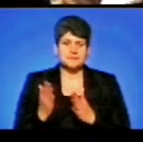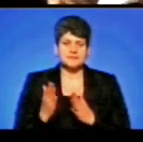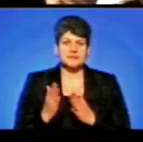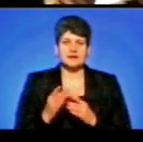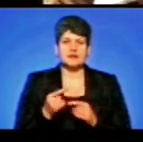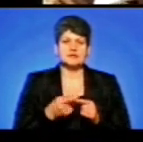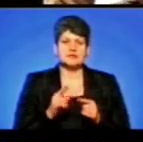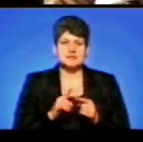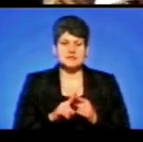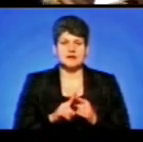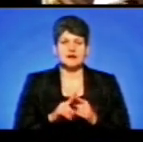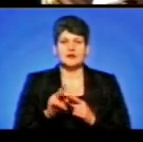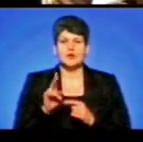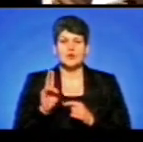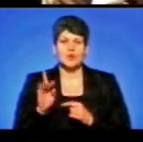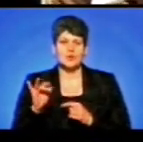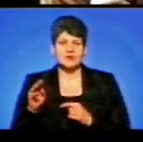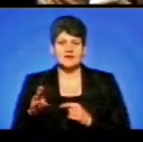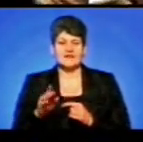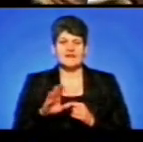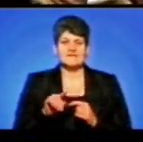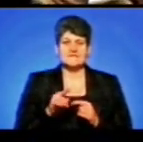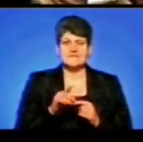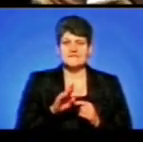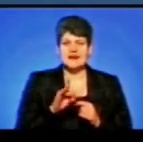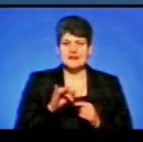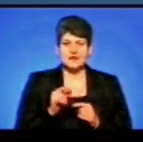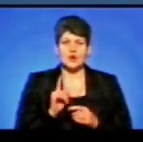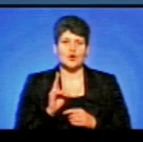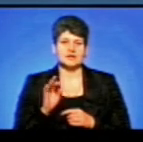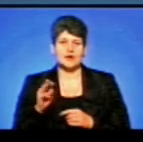питання, круть і веркоти, ворошка.